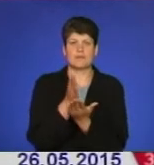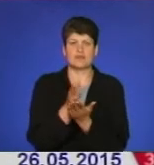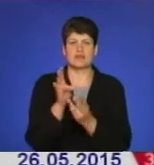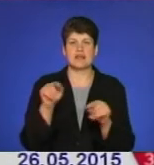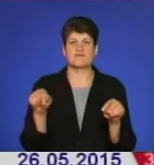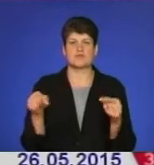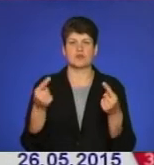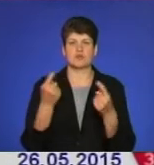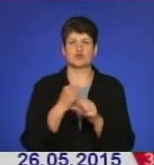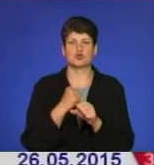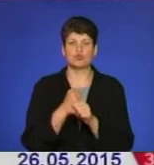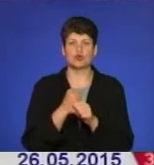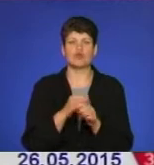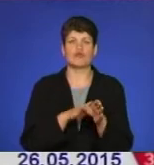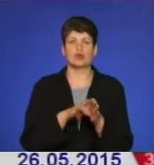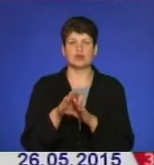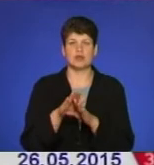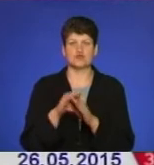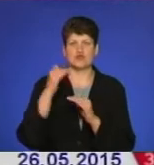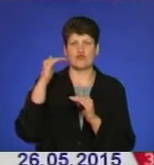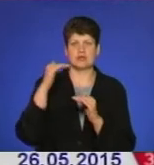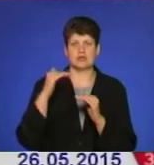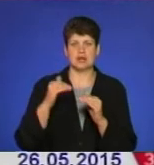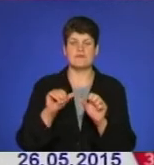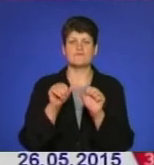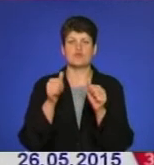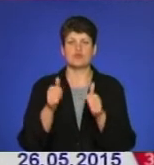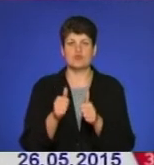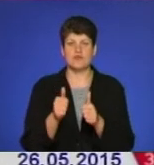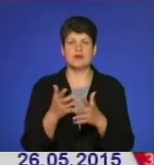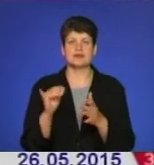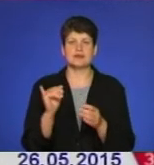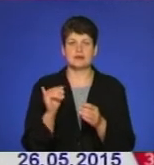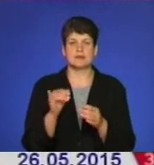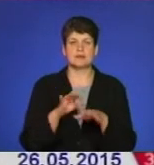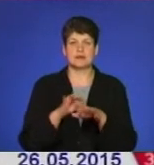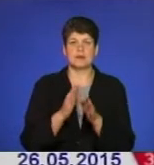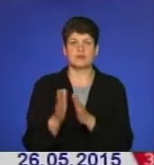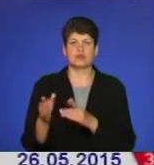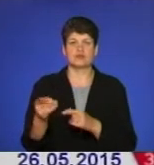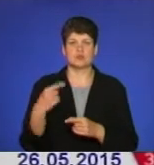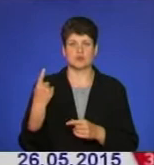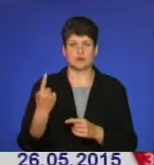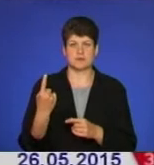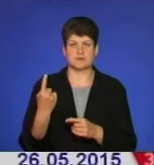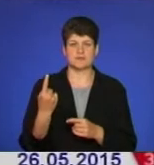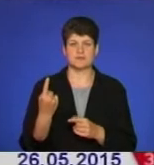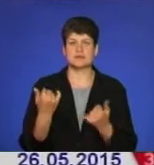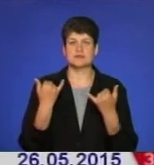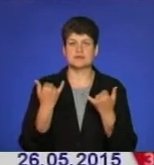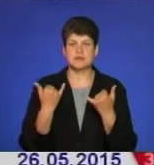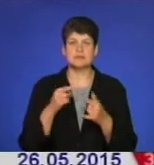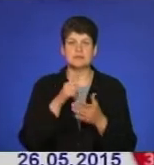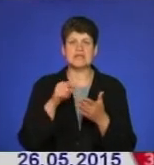відновлення роботи виконавців вертикалі, формування і доведення порядку в Тернопільській області, зокрема. На часі нині і